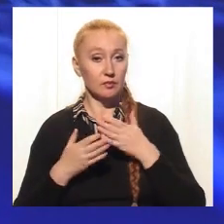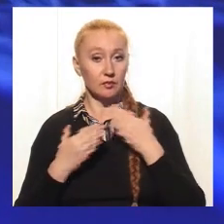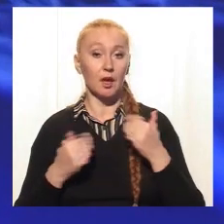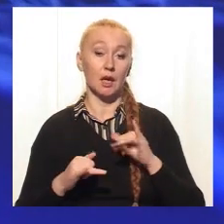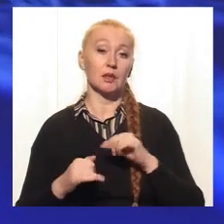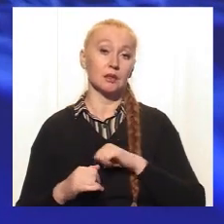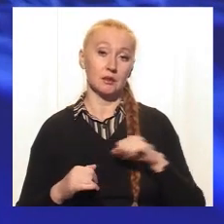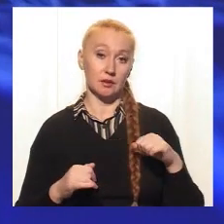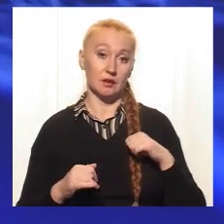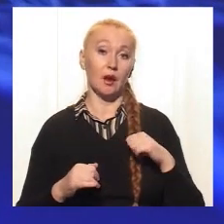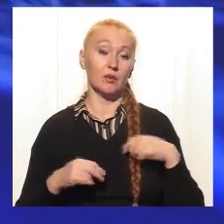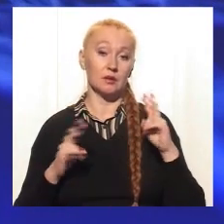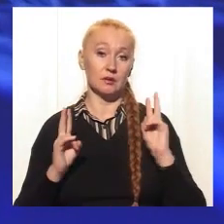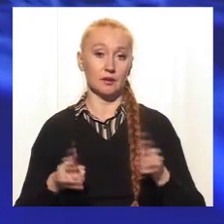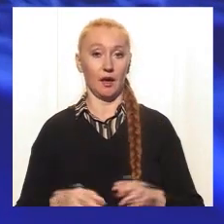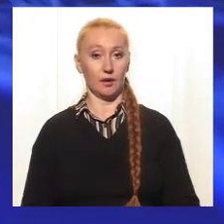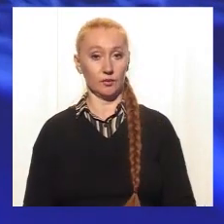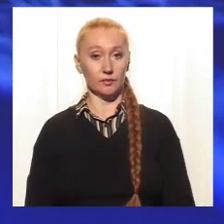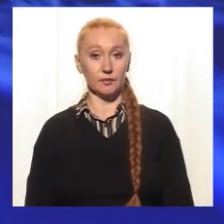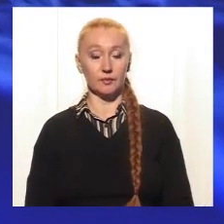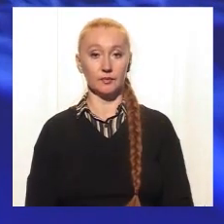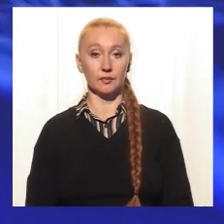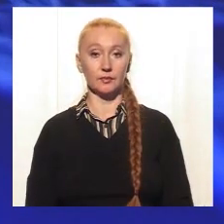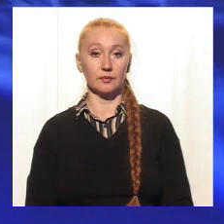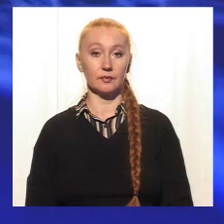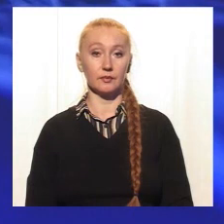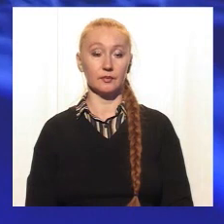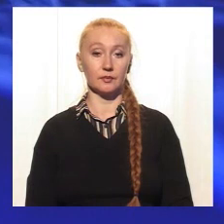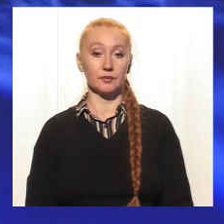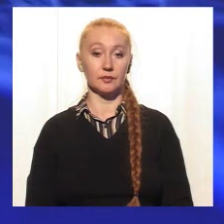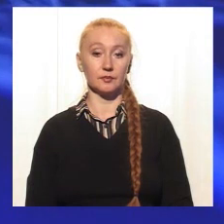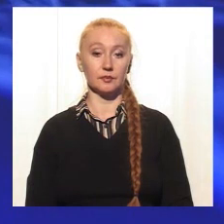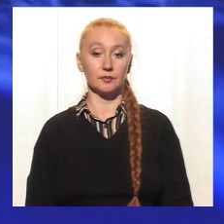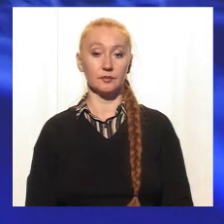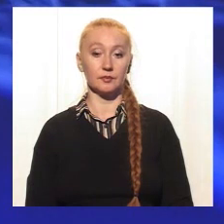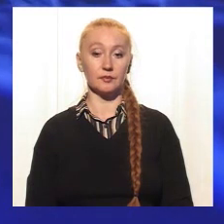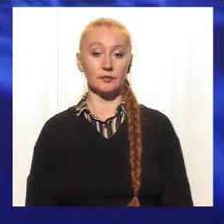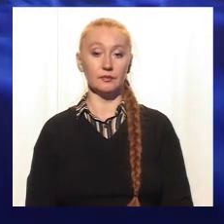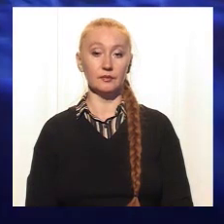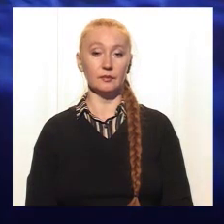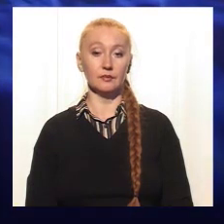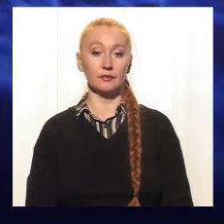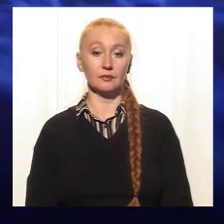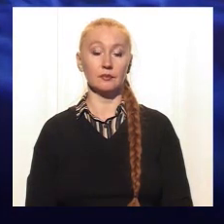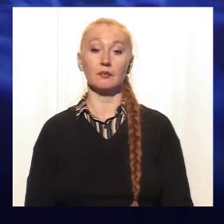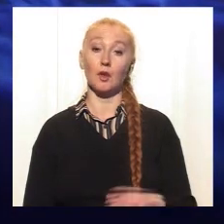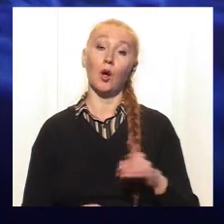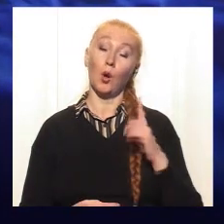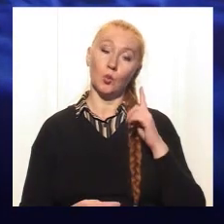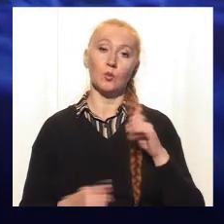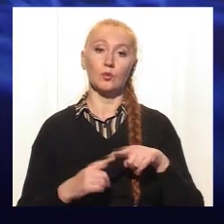Ну, і самі, наверное, не знають. Плюс, я думаю, ще престижно